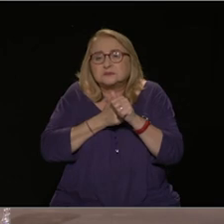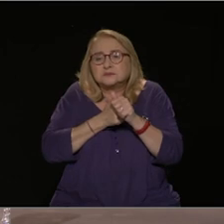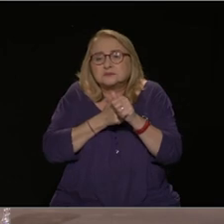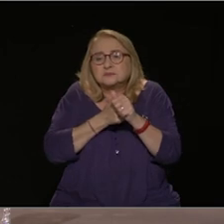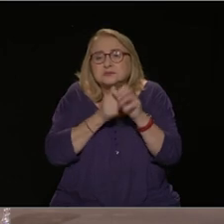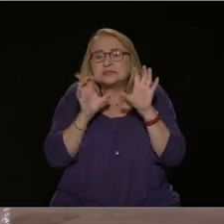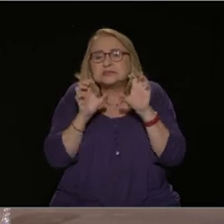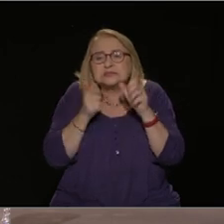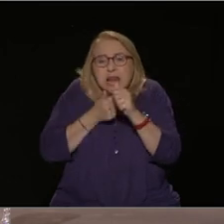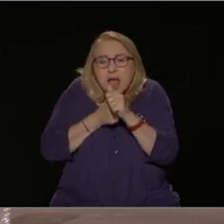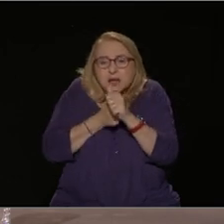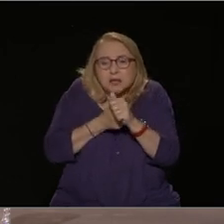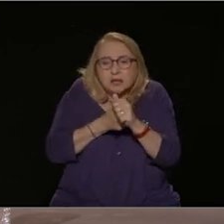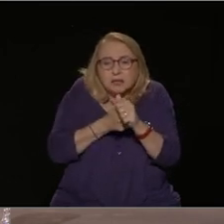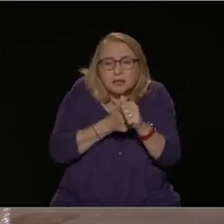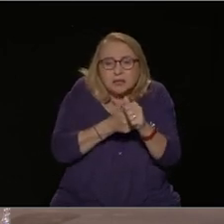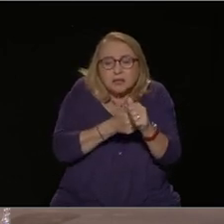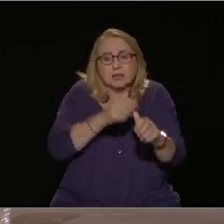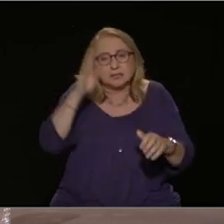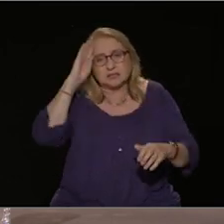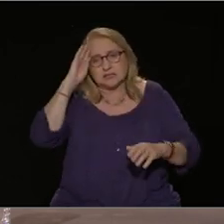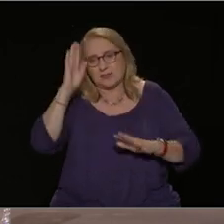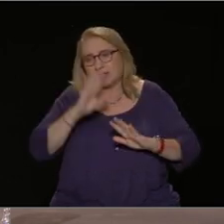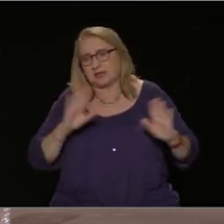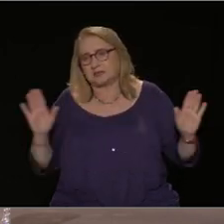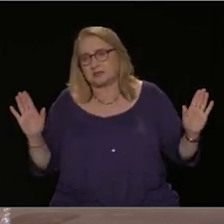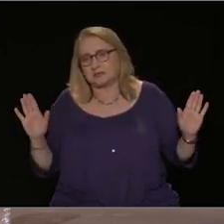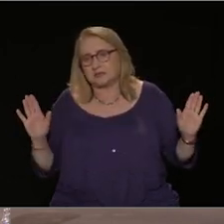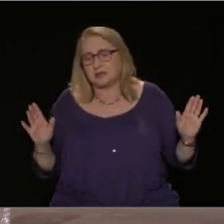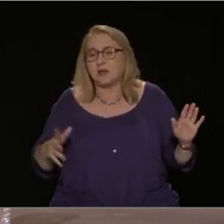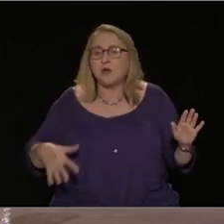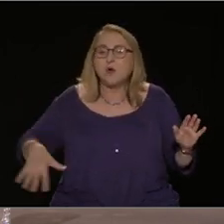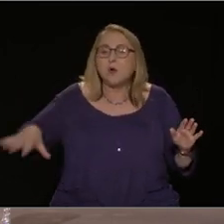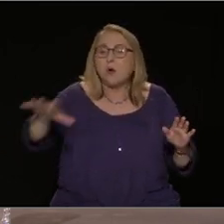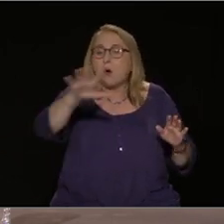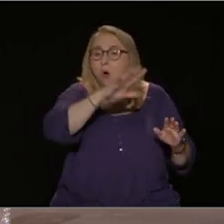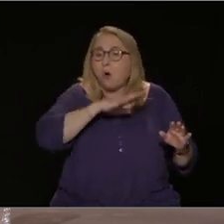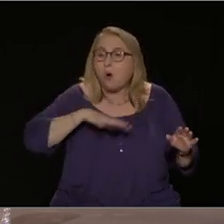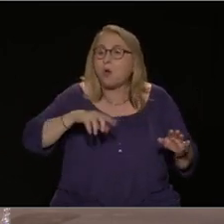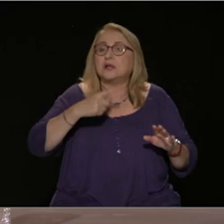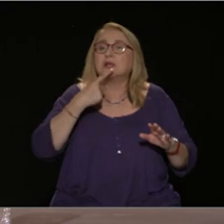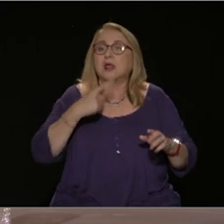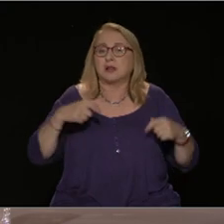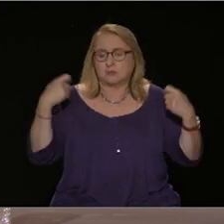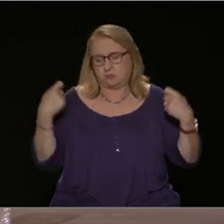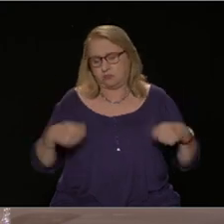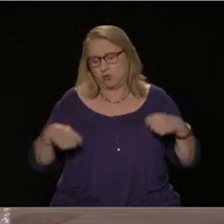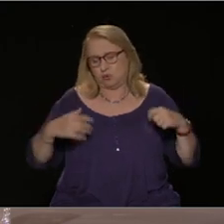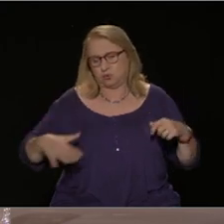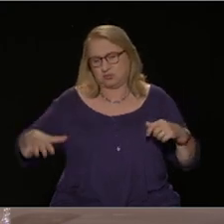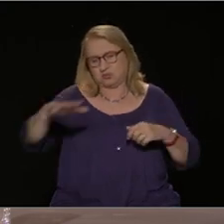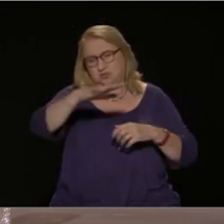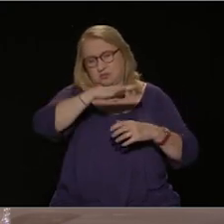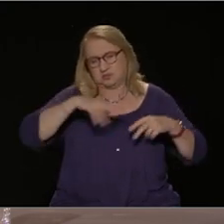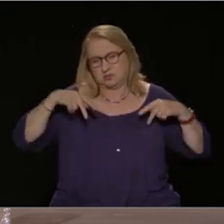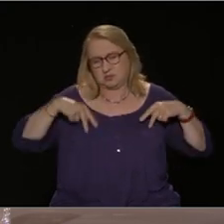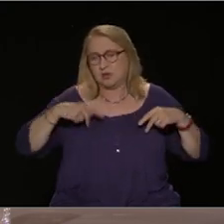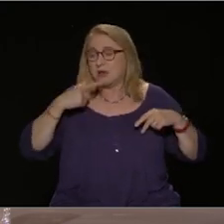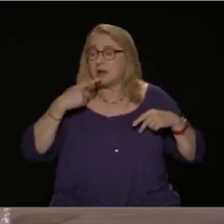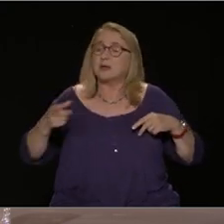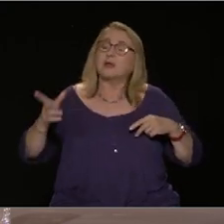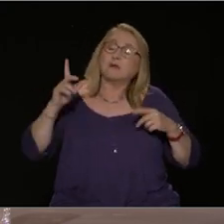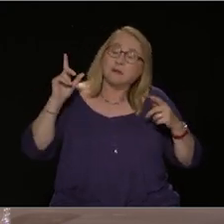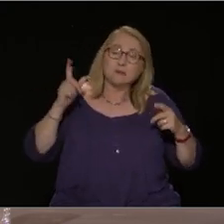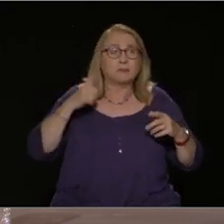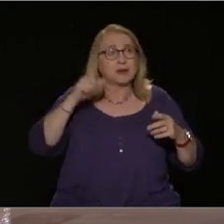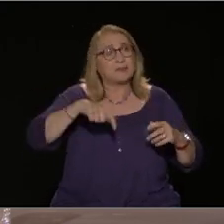όλο και περισσότερο οι άρχους εστάξεις και οι ελίτ μιλάνε για την ανάγκη να υπομιστούμε τις θυσίες και το βάρος του πολέμου. Ο πρόεδρος Μακρόν, ο πρόεδρος